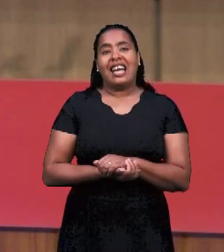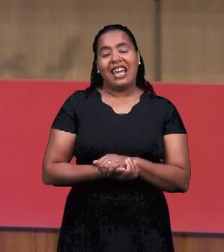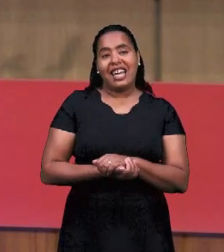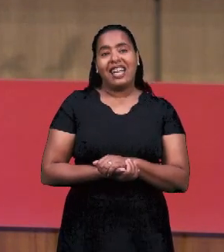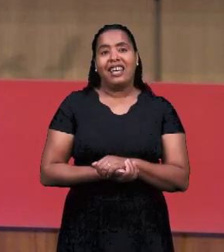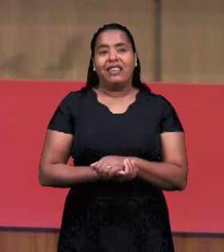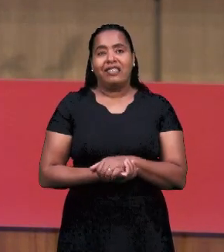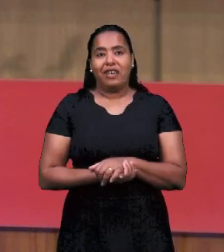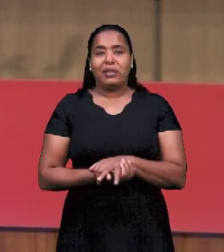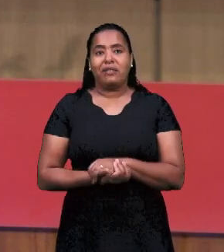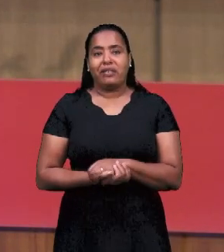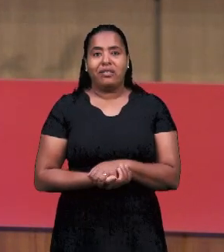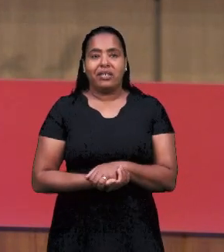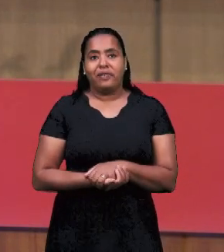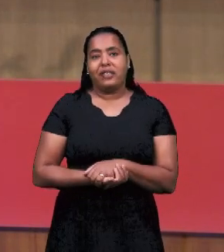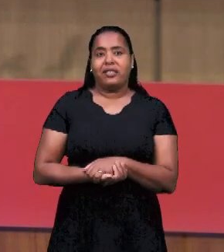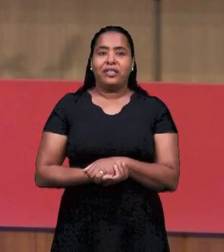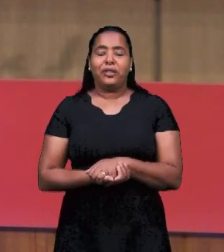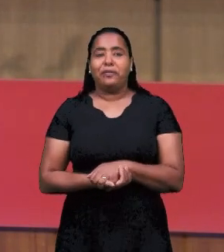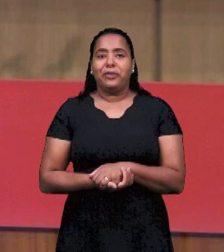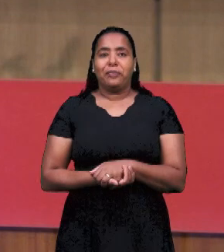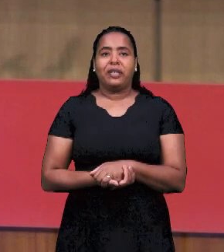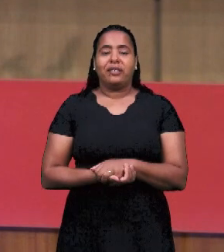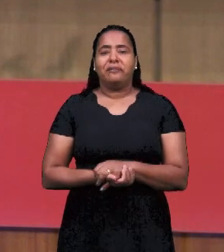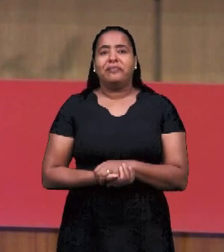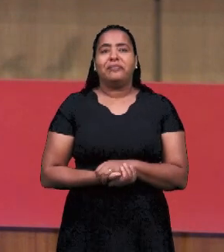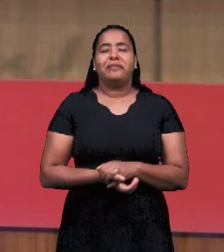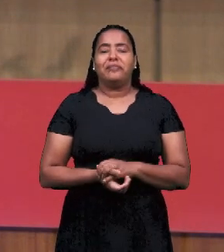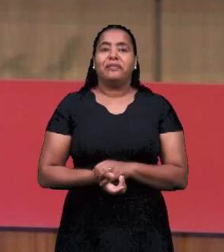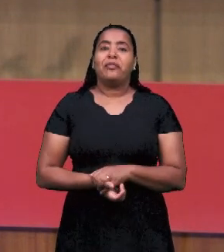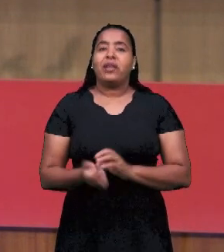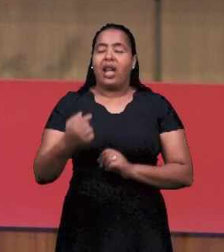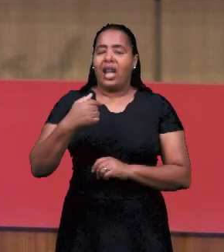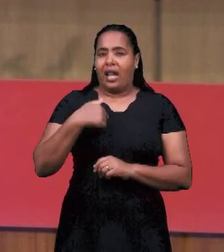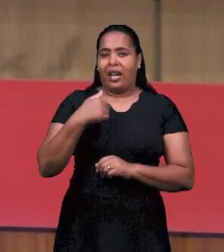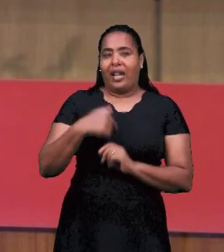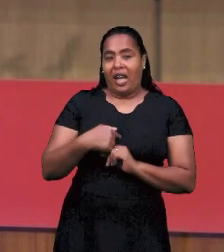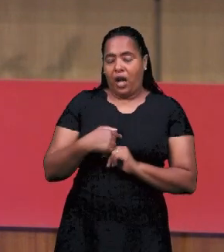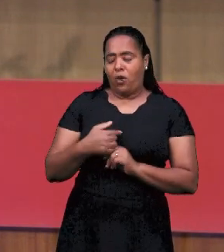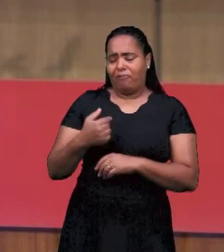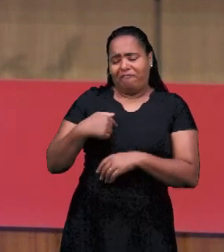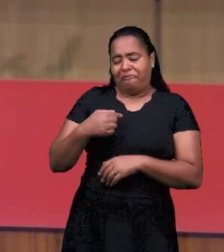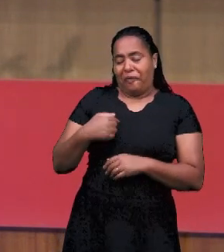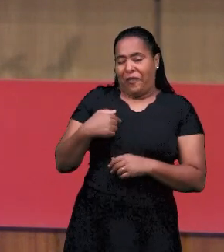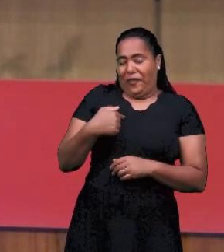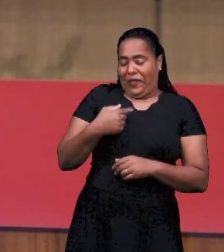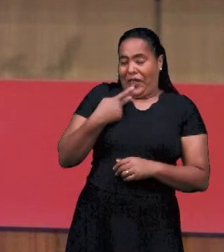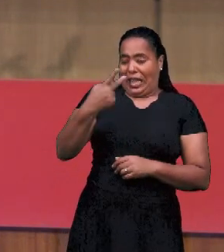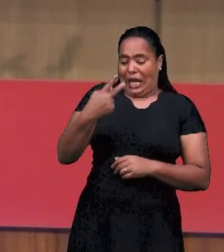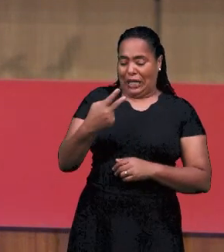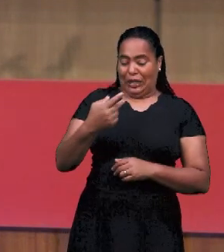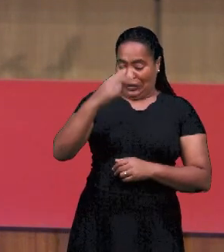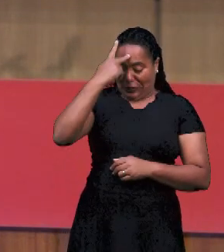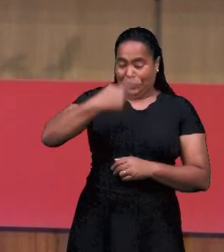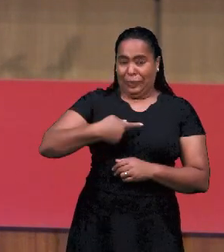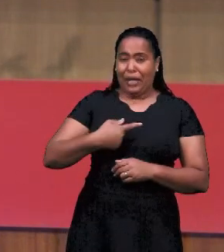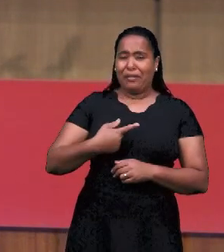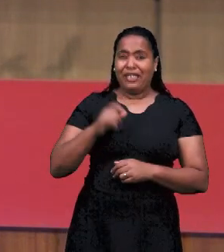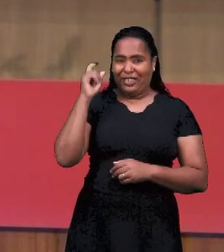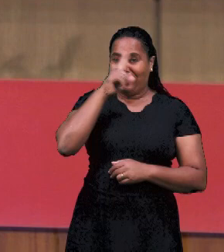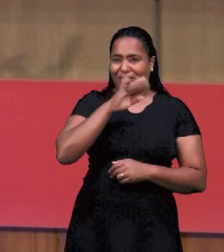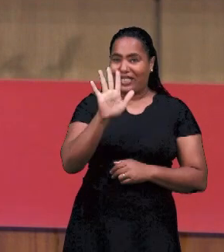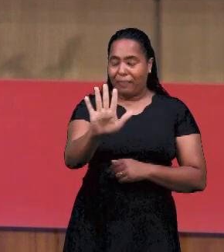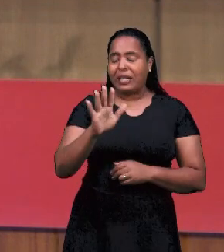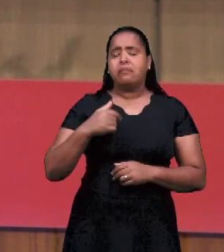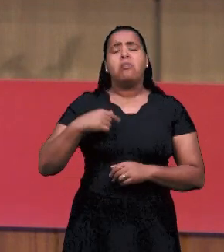не должен был говорить. Но в работе есть некоторые особые вещи. Когда я пришел